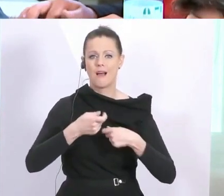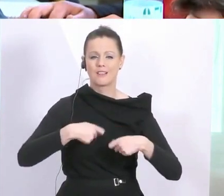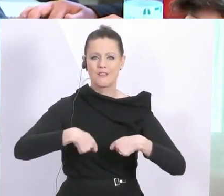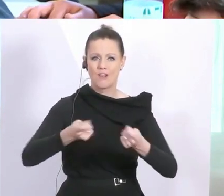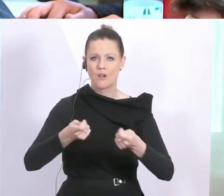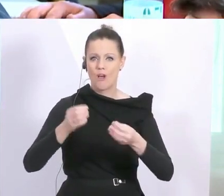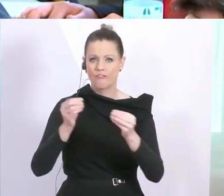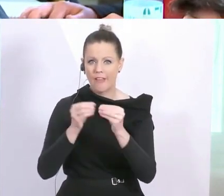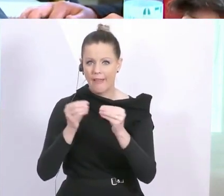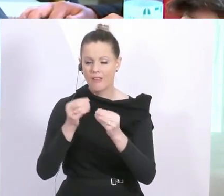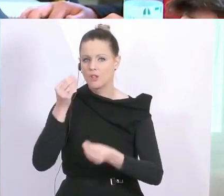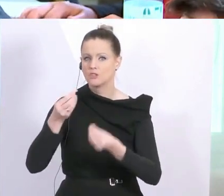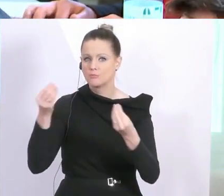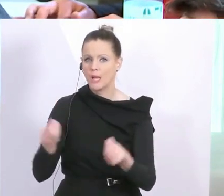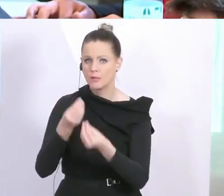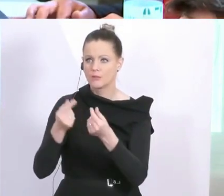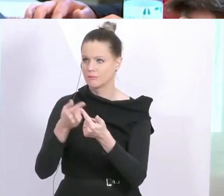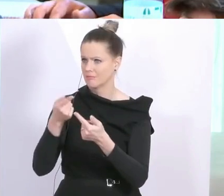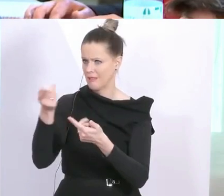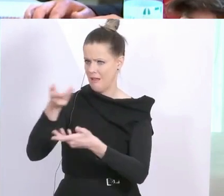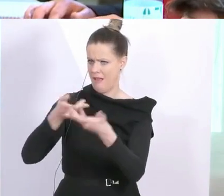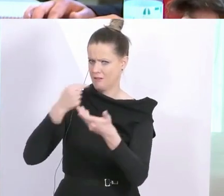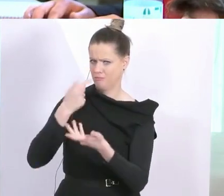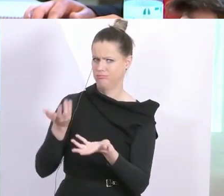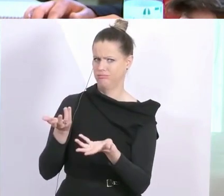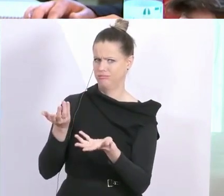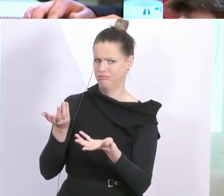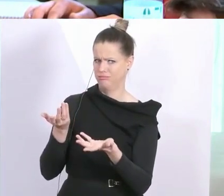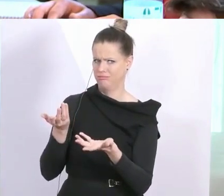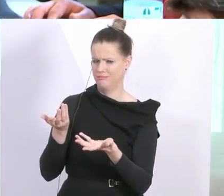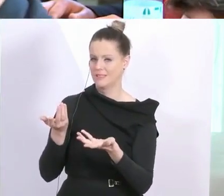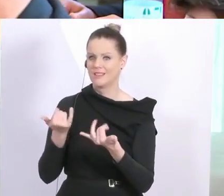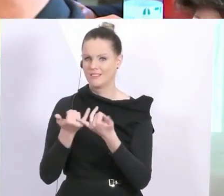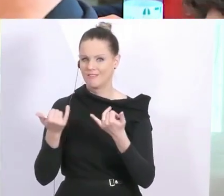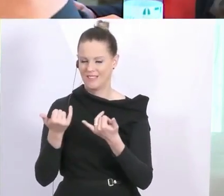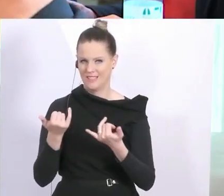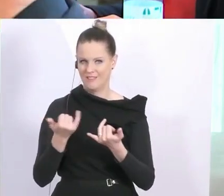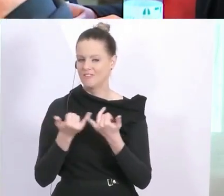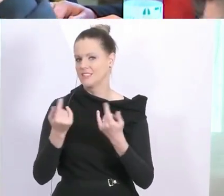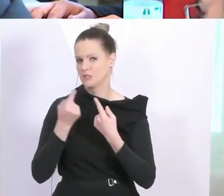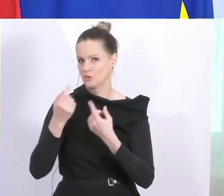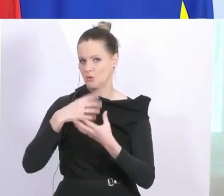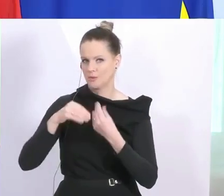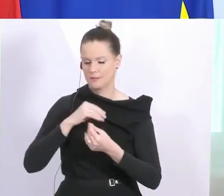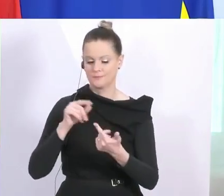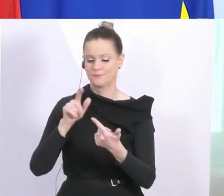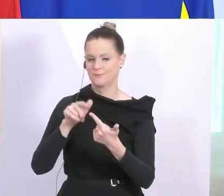Handelsbetriebe sagen, das geht nicht. Man wünscht sich da eine Regelung. Was ist da angedacht? Danke. Zur zweiten Frage. Daran arbeitet